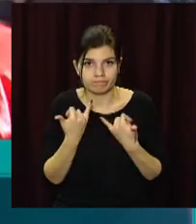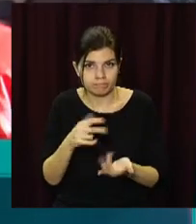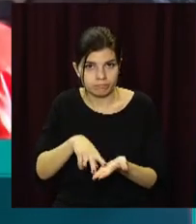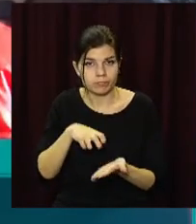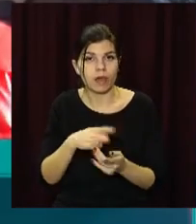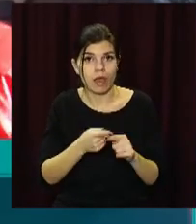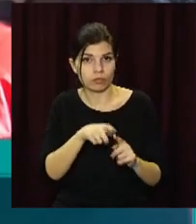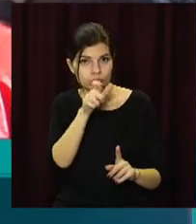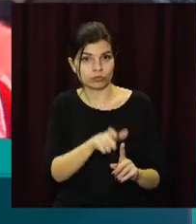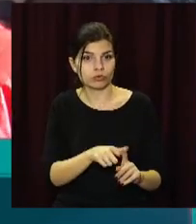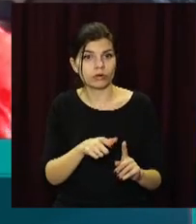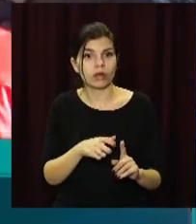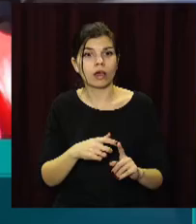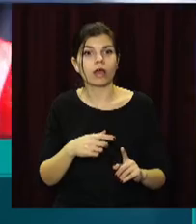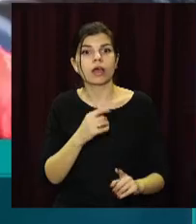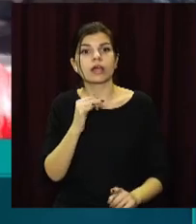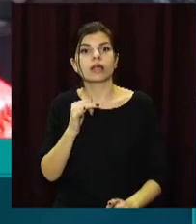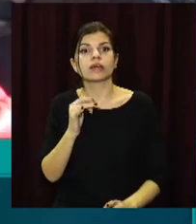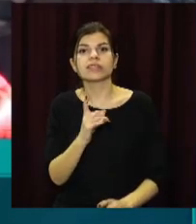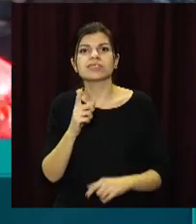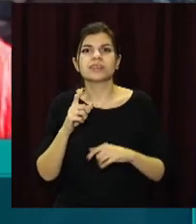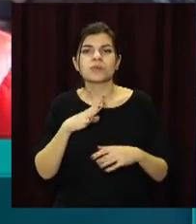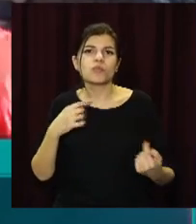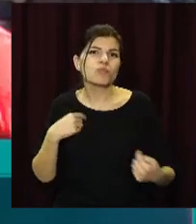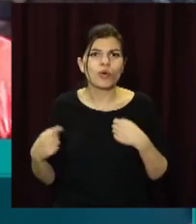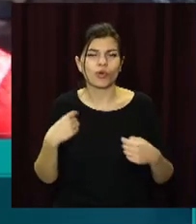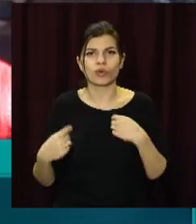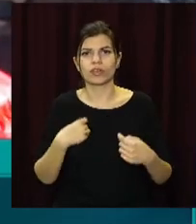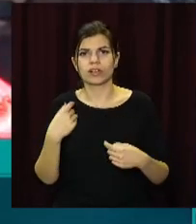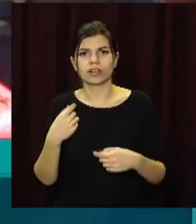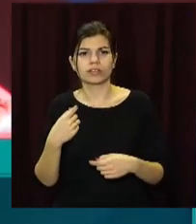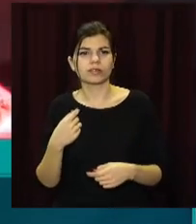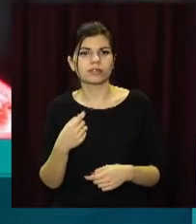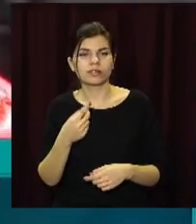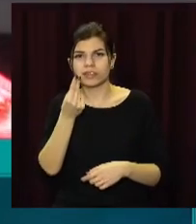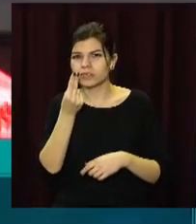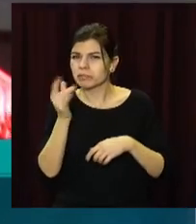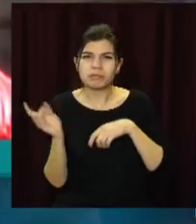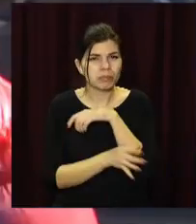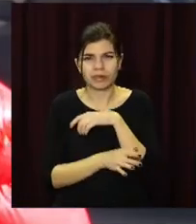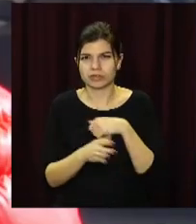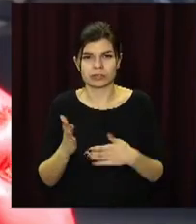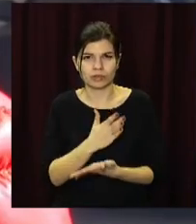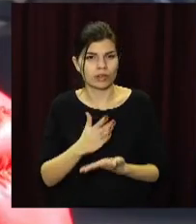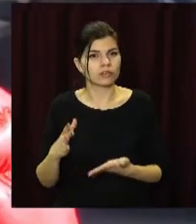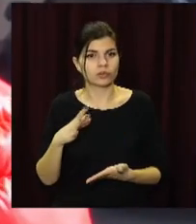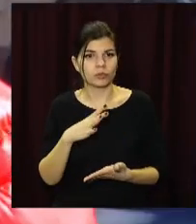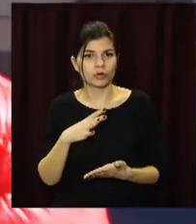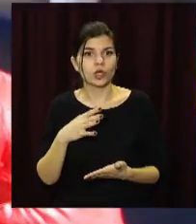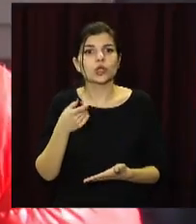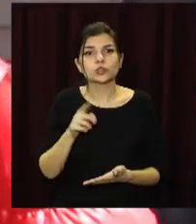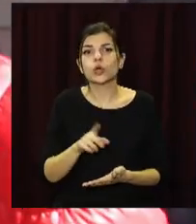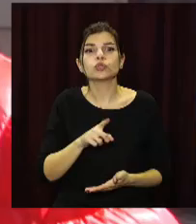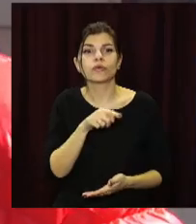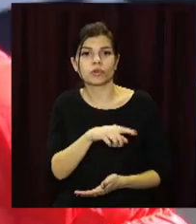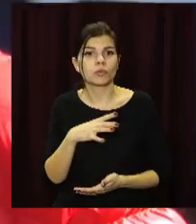людиною, яка із скріпацтва, з неволі, з нещастя, з того, що